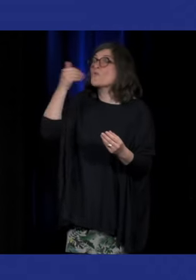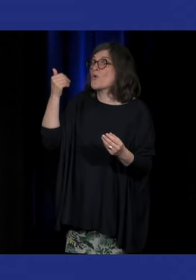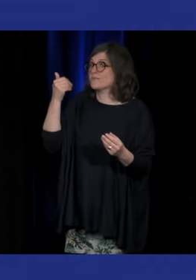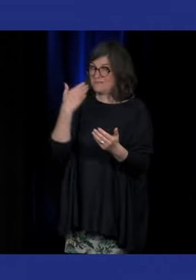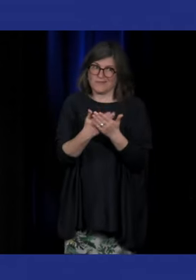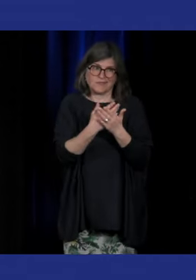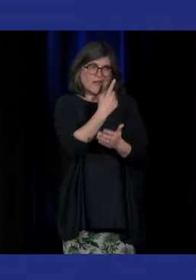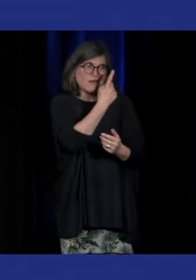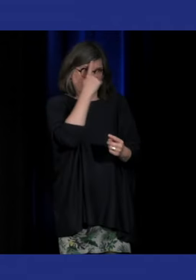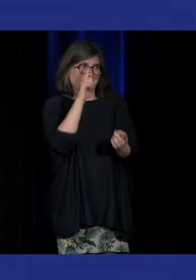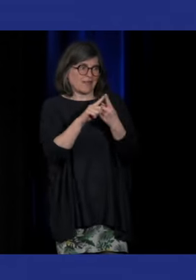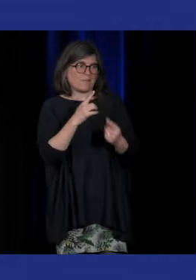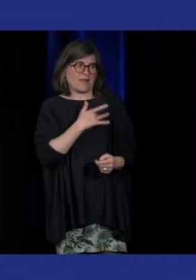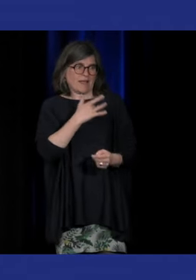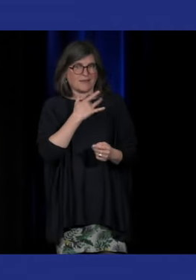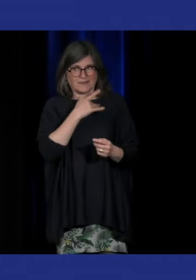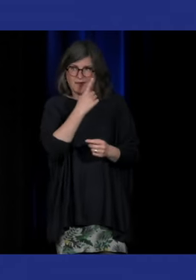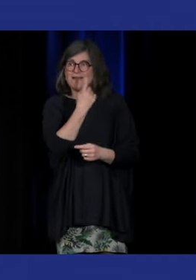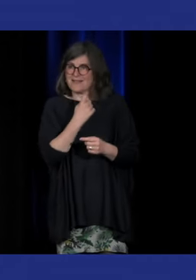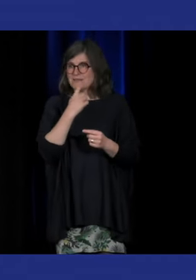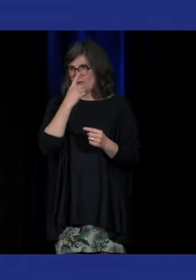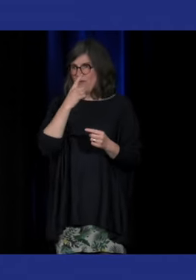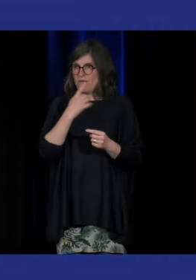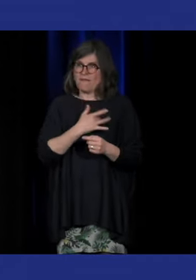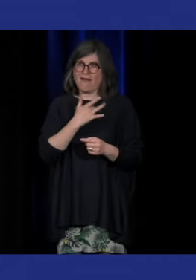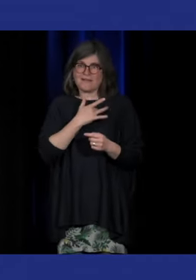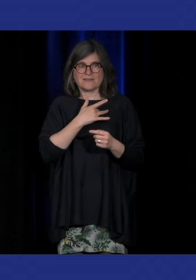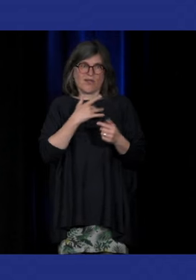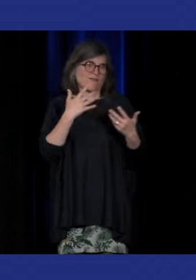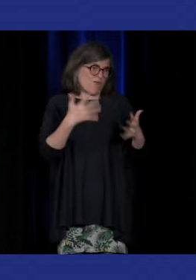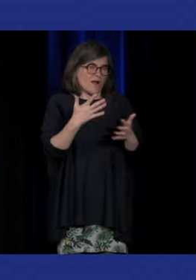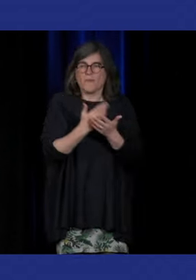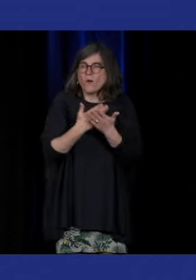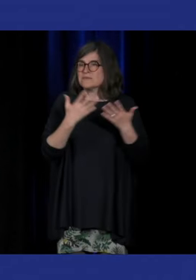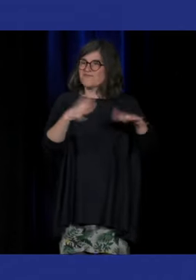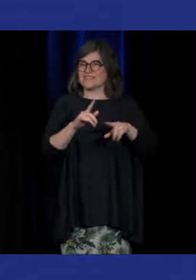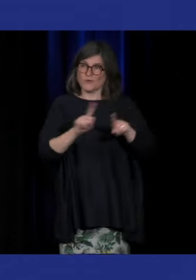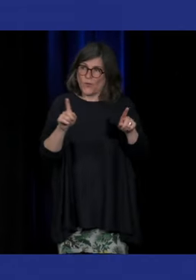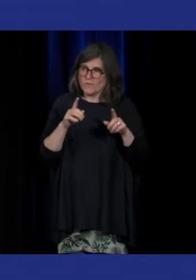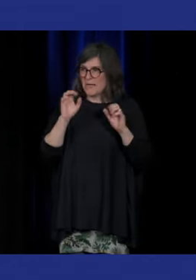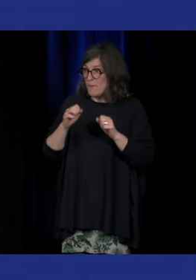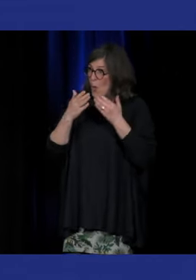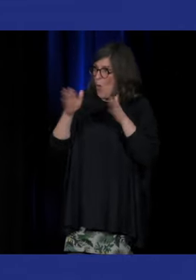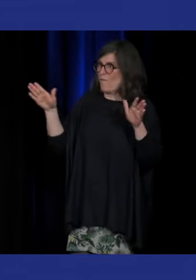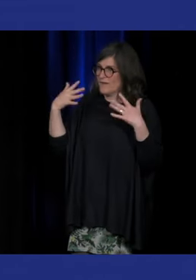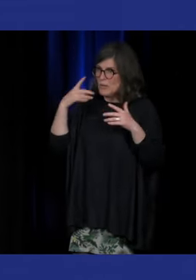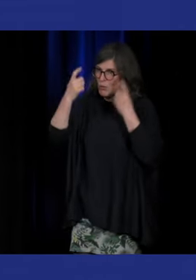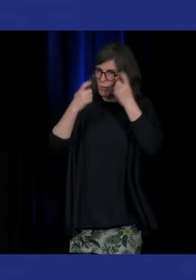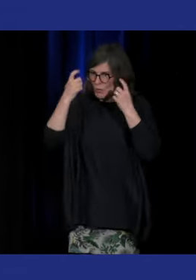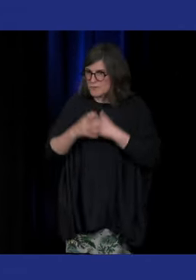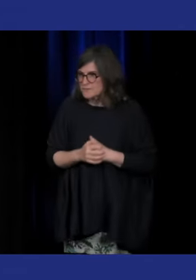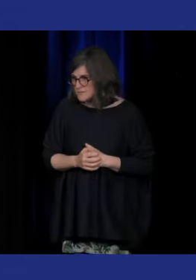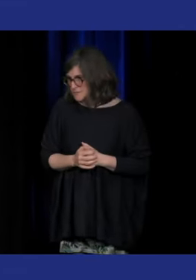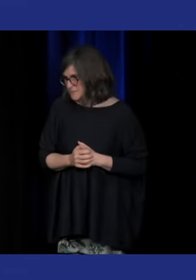intéressantes mais ce n pas pour clore la question c'est juste pour l'ouvrir au contraire mais justement